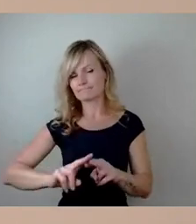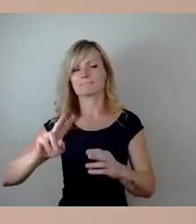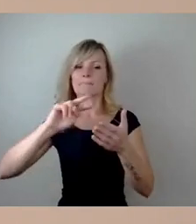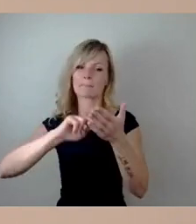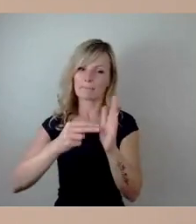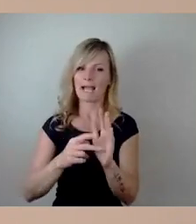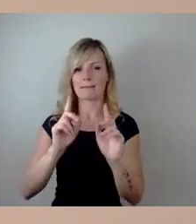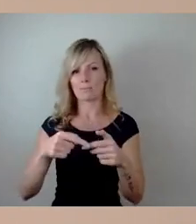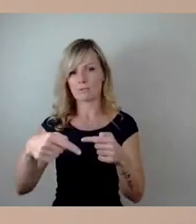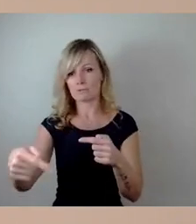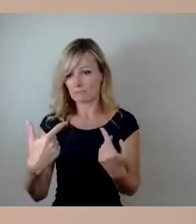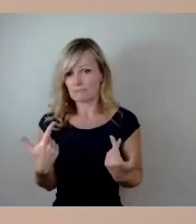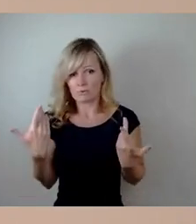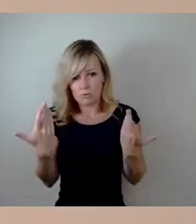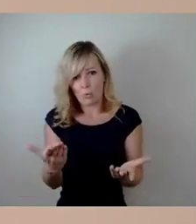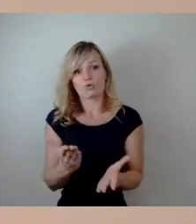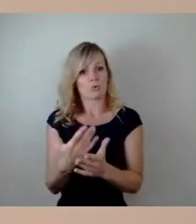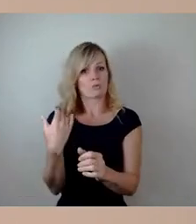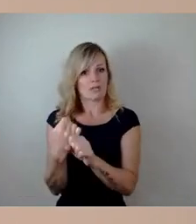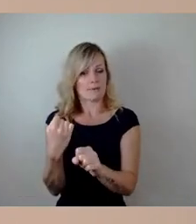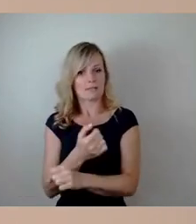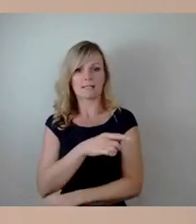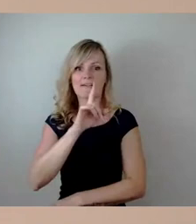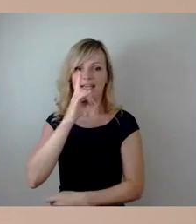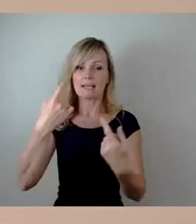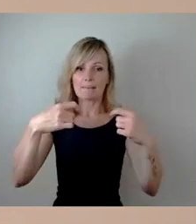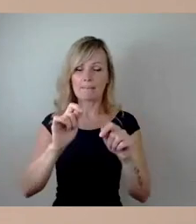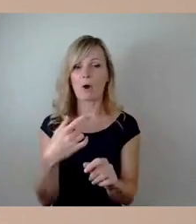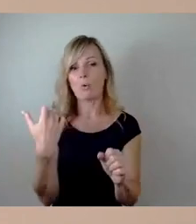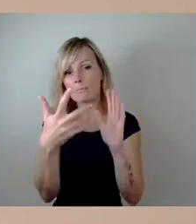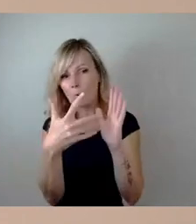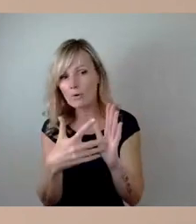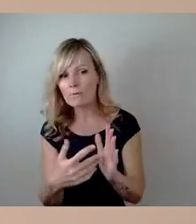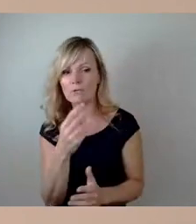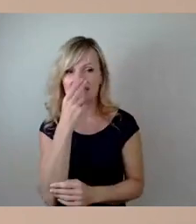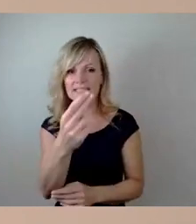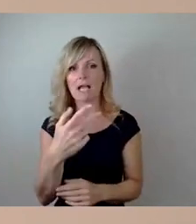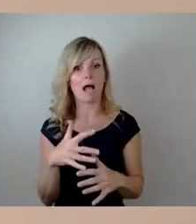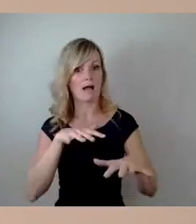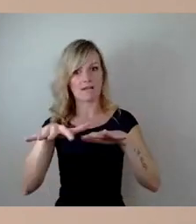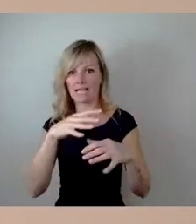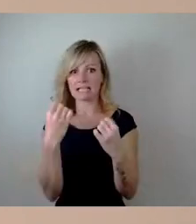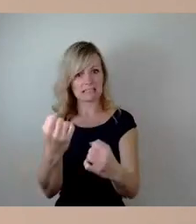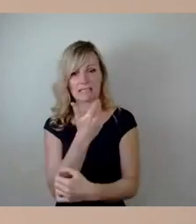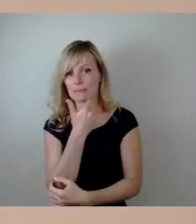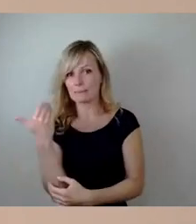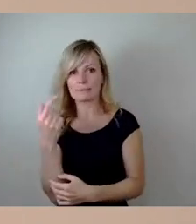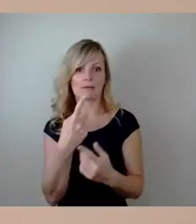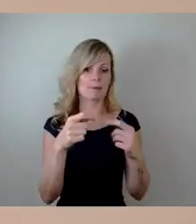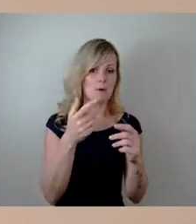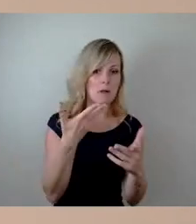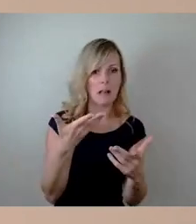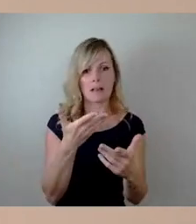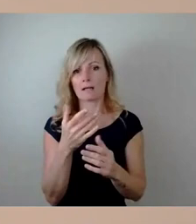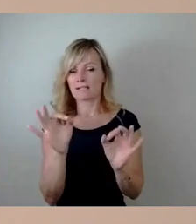ja gemacht. Wenn in der Bauwerksprüfung eine Beeinträchtigung der Standsicherheit oder der Verkehrssicherheit festgestellt wird, werden natürlich selbstverständlich diese Maßnahmen